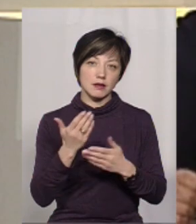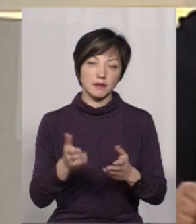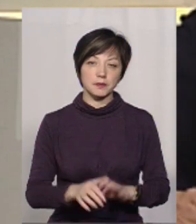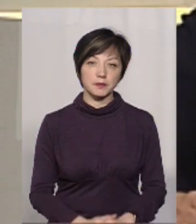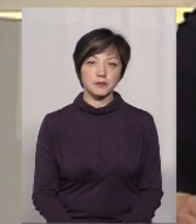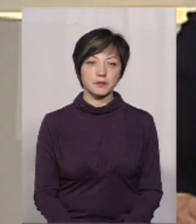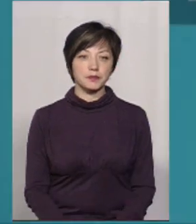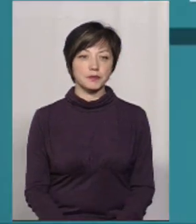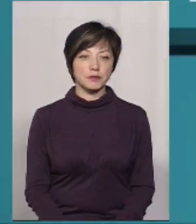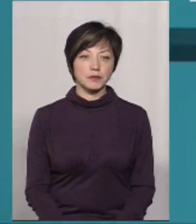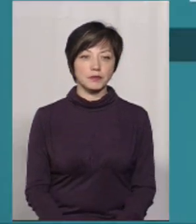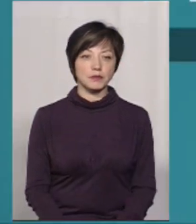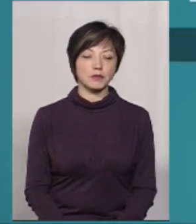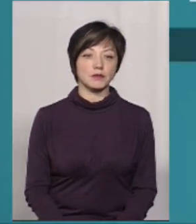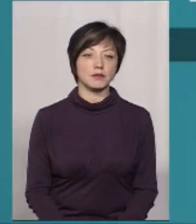ласка, коментар.